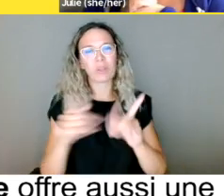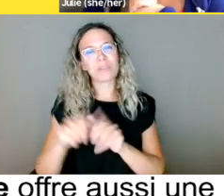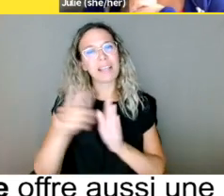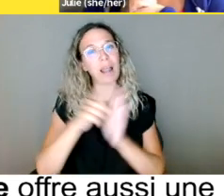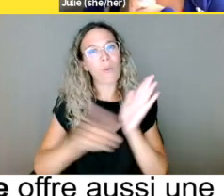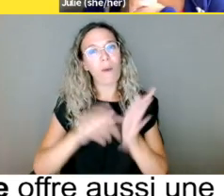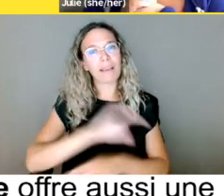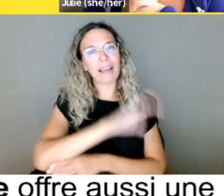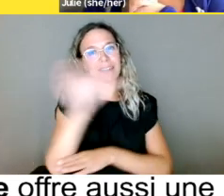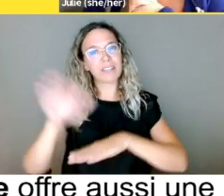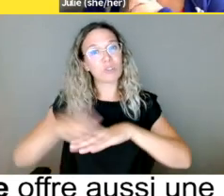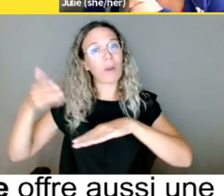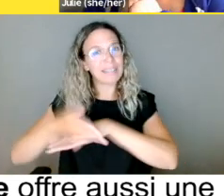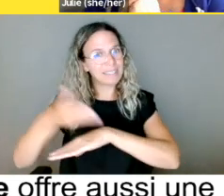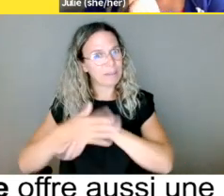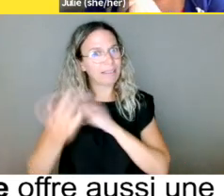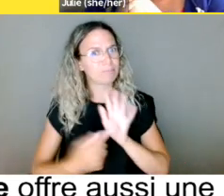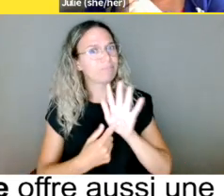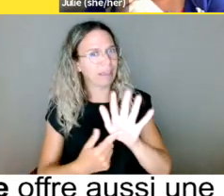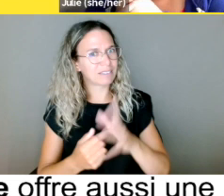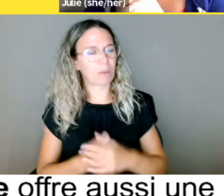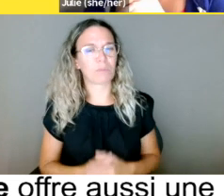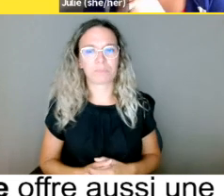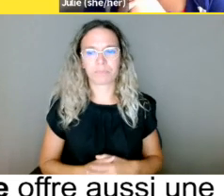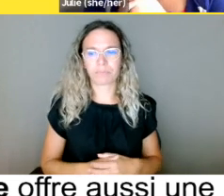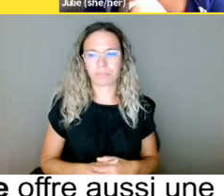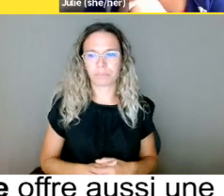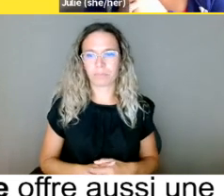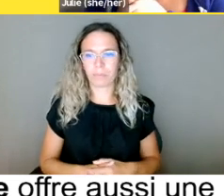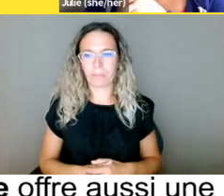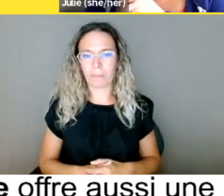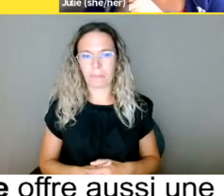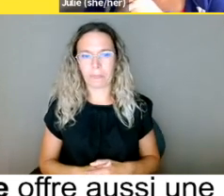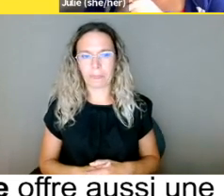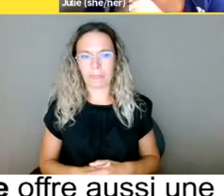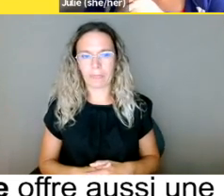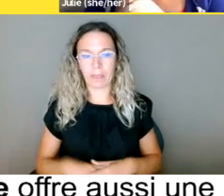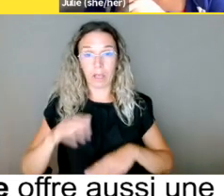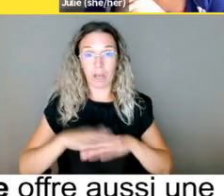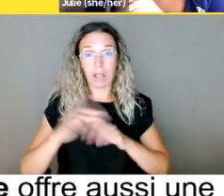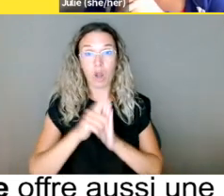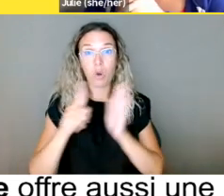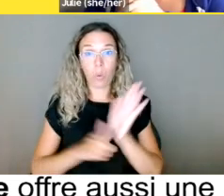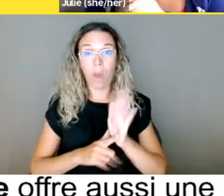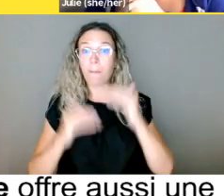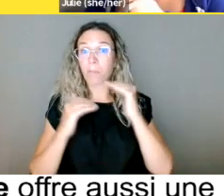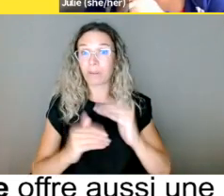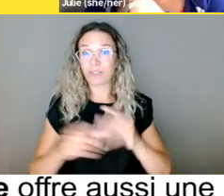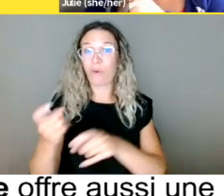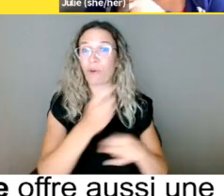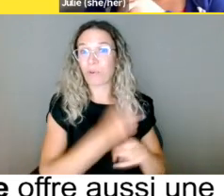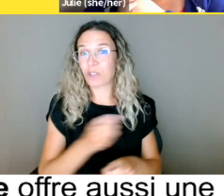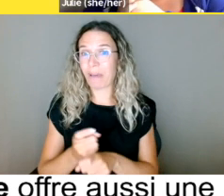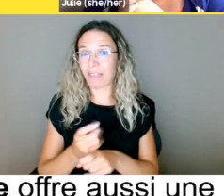lois, telles que la loi sur la protection du consommateur, qui prévoit justement des dispositions, ainsi que la loi canadienne sur l